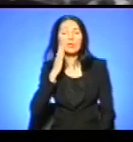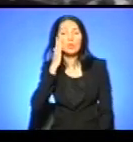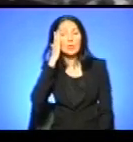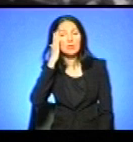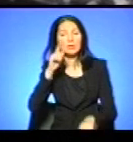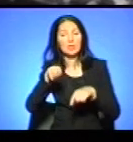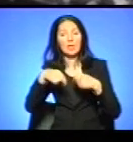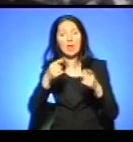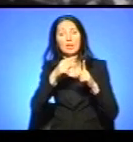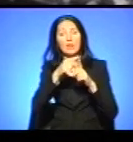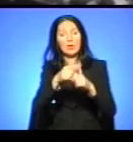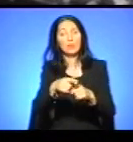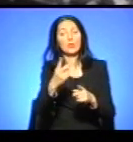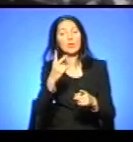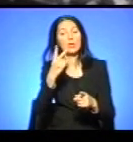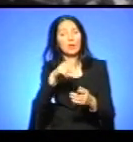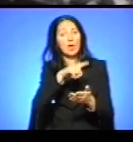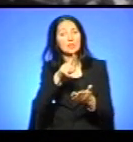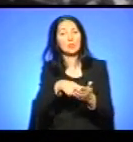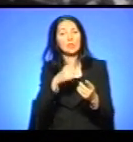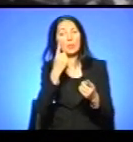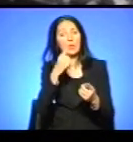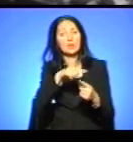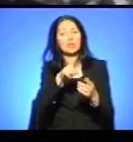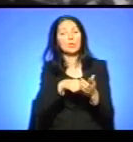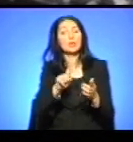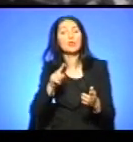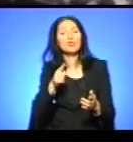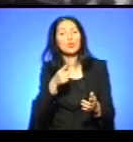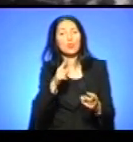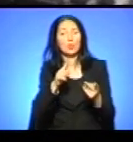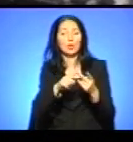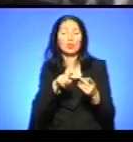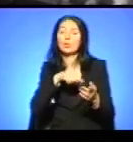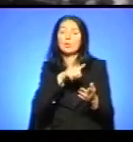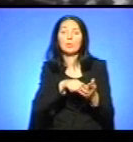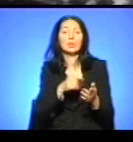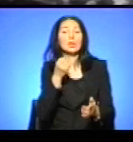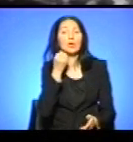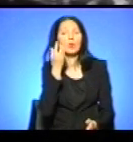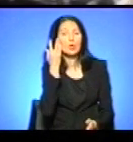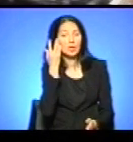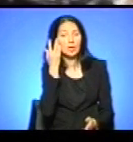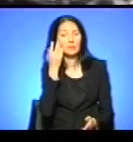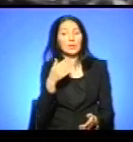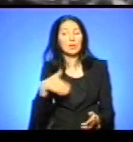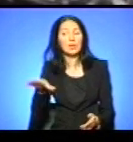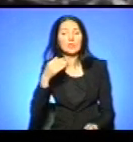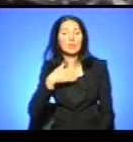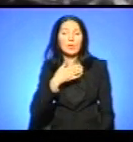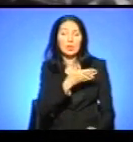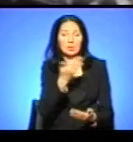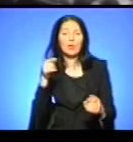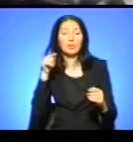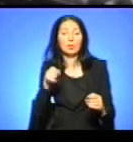два однослідні запитання. Перше запитання – чому, і другое запитання – коли. Всі ми з вами тут в так званому